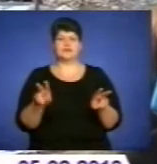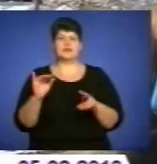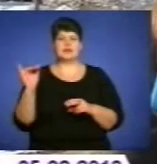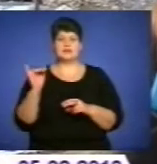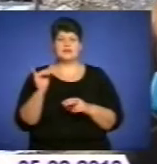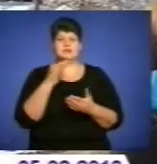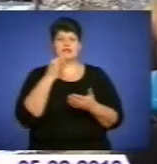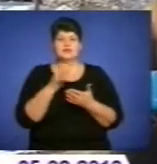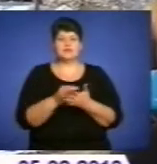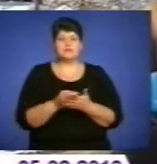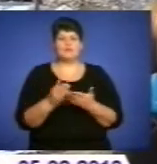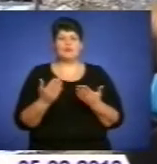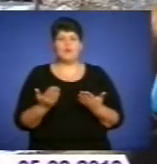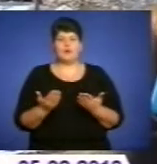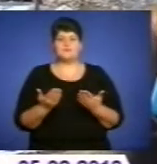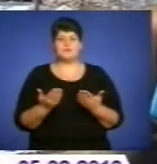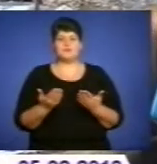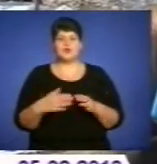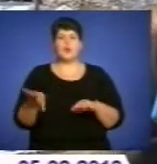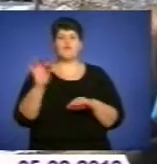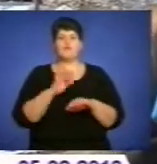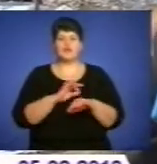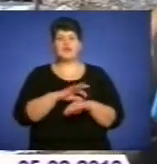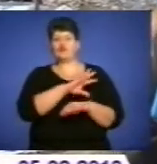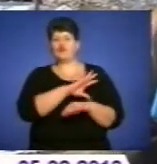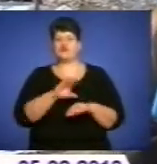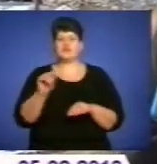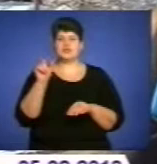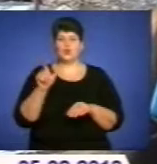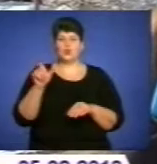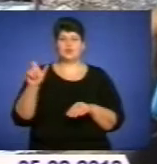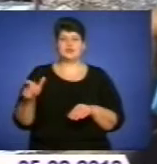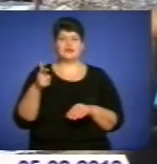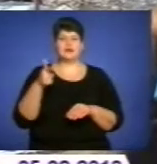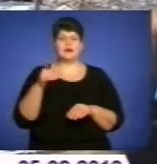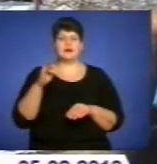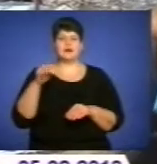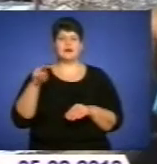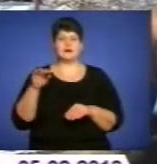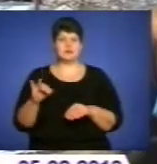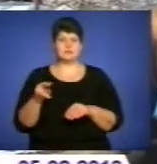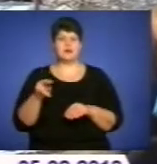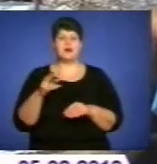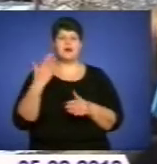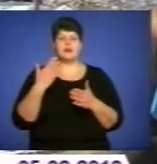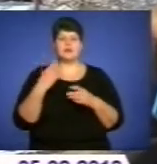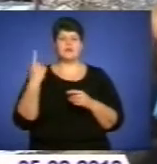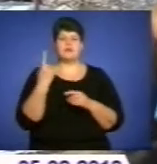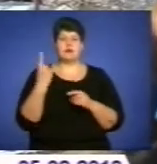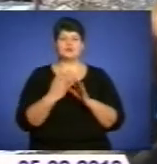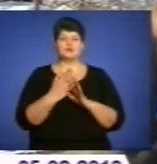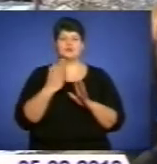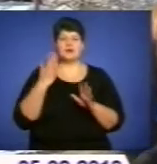Скажімо так, що хворіють всі люди. На грип можуть хворіти всі люди. Просто, перш за все,